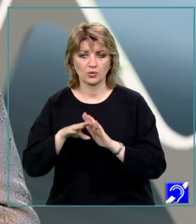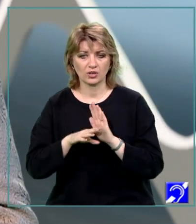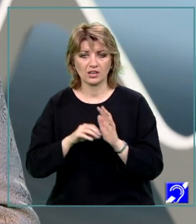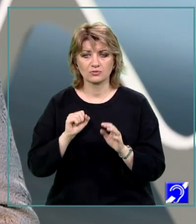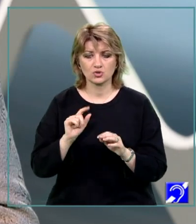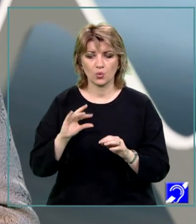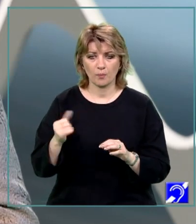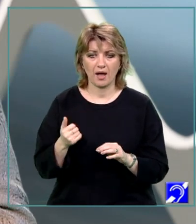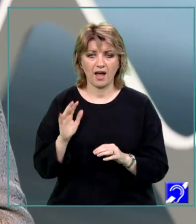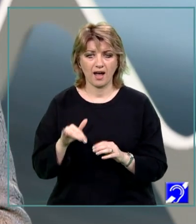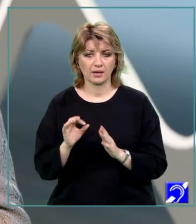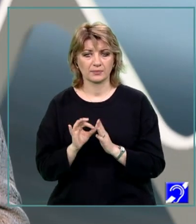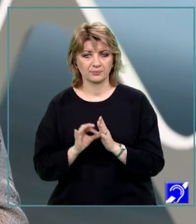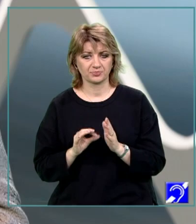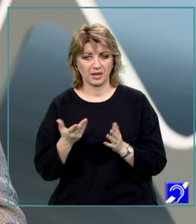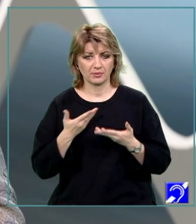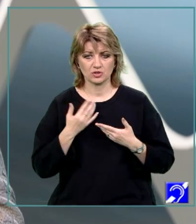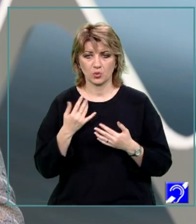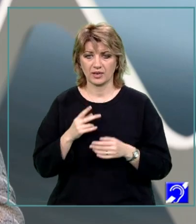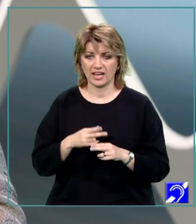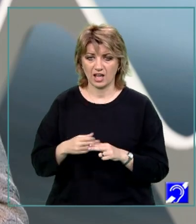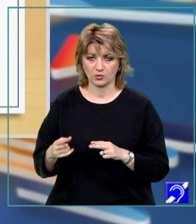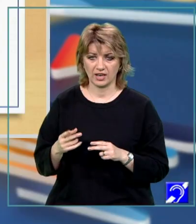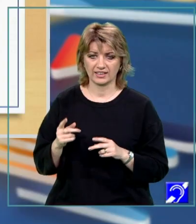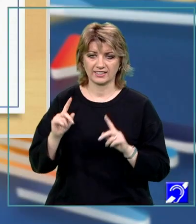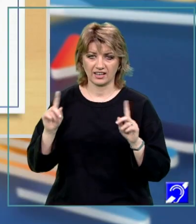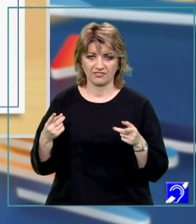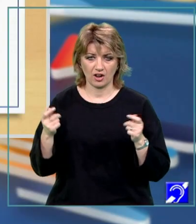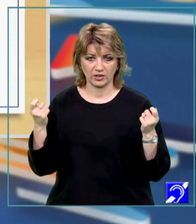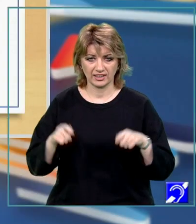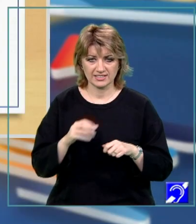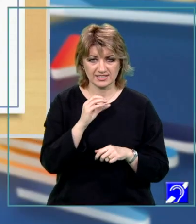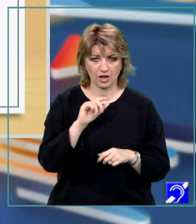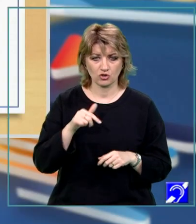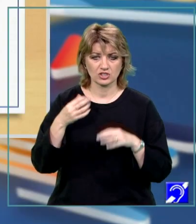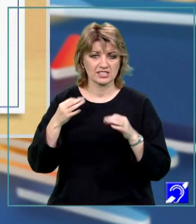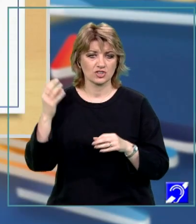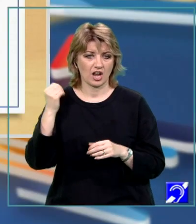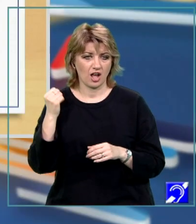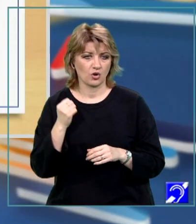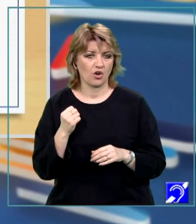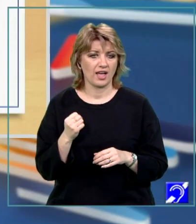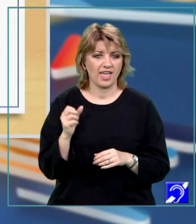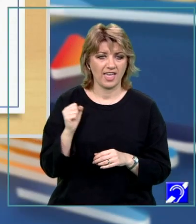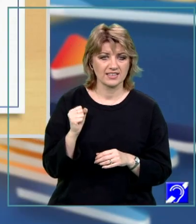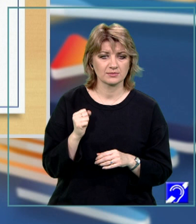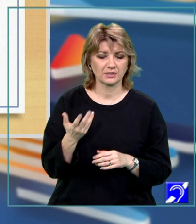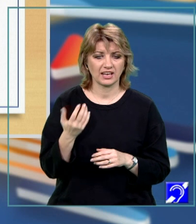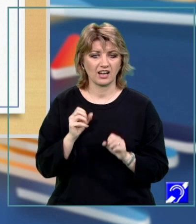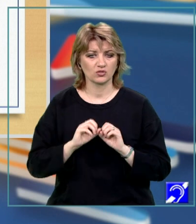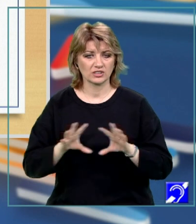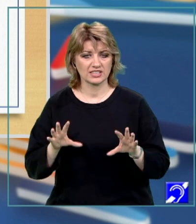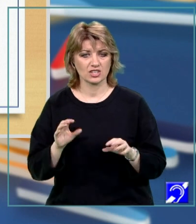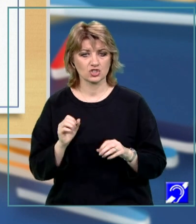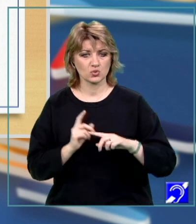parametri, N prin care primește un număr natural din intervalul închis 0-10 la 9, S prin care furnizează